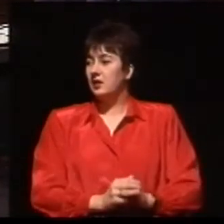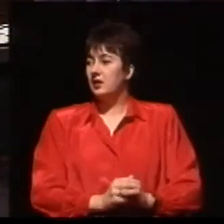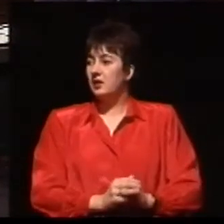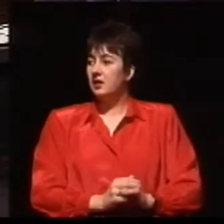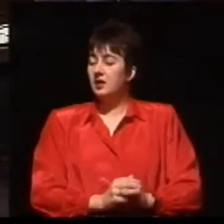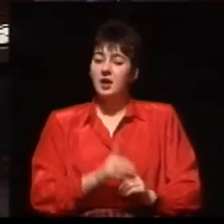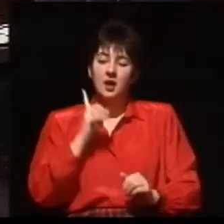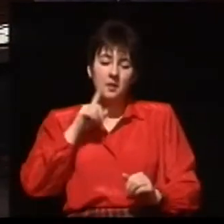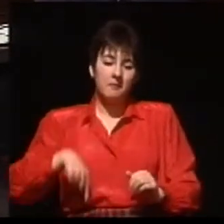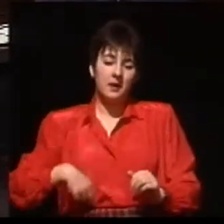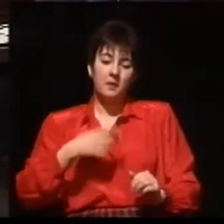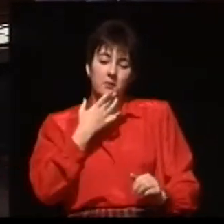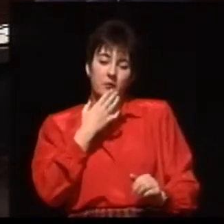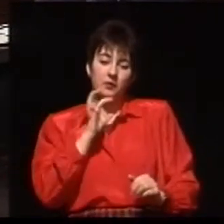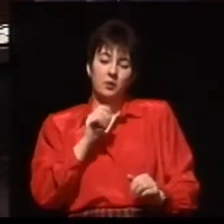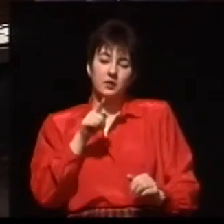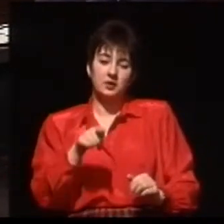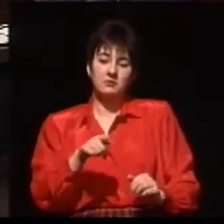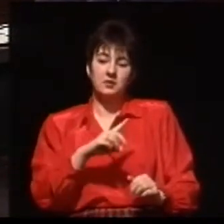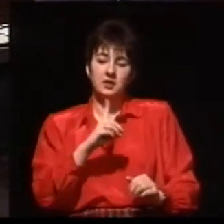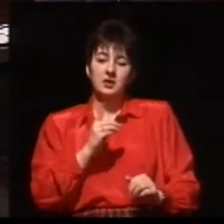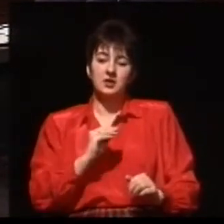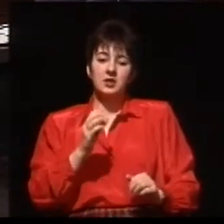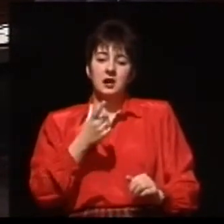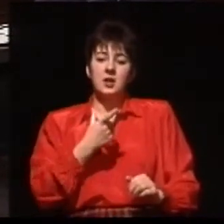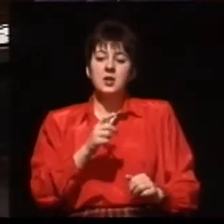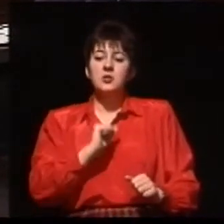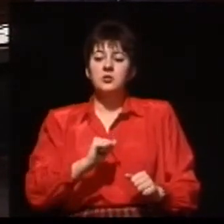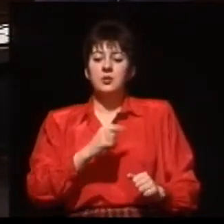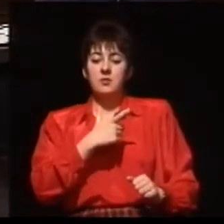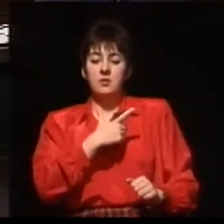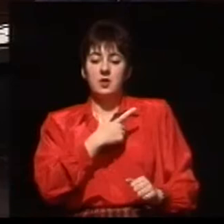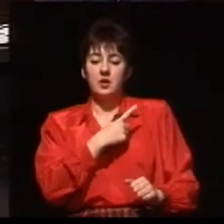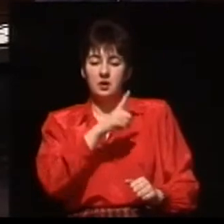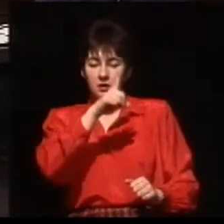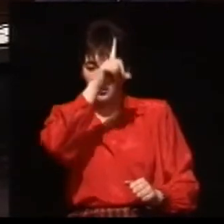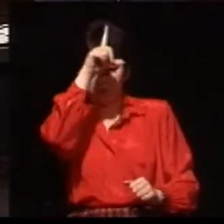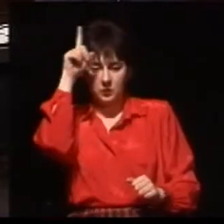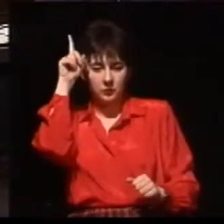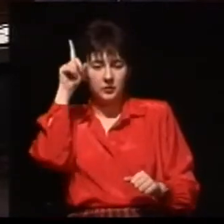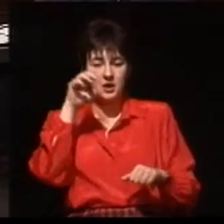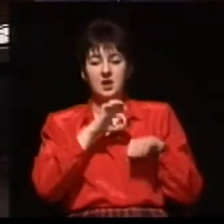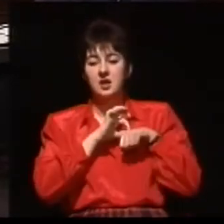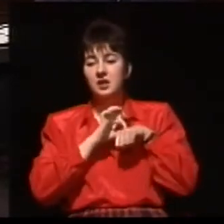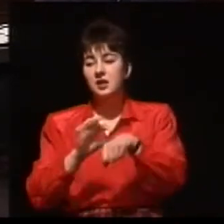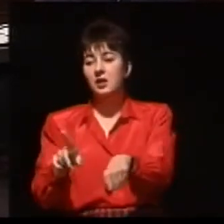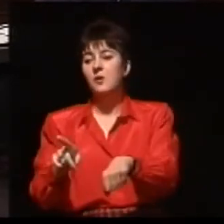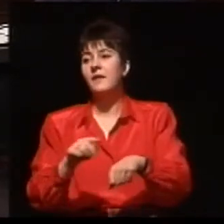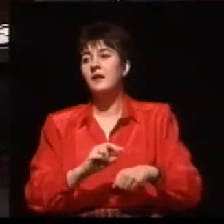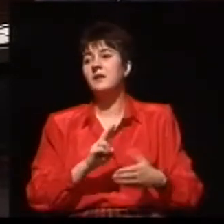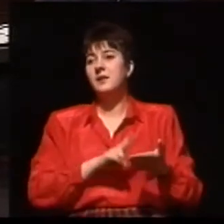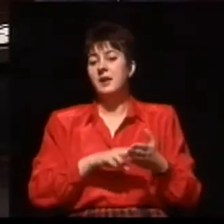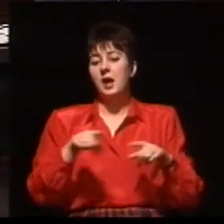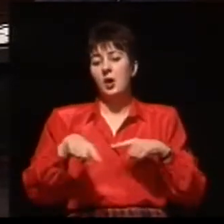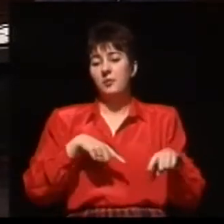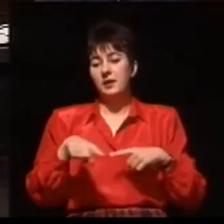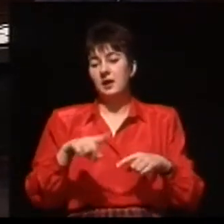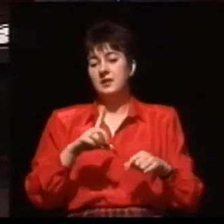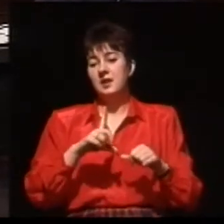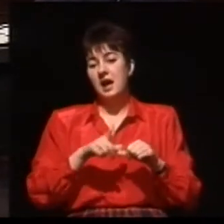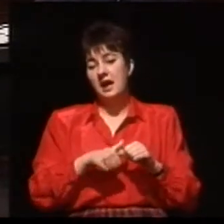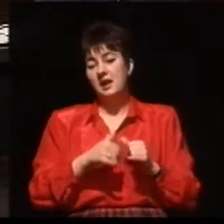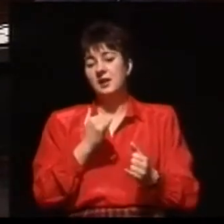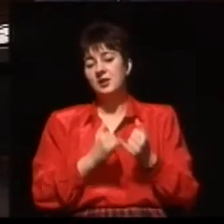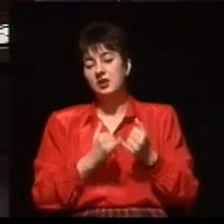tym, że są ludzie, którzy są kierowani na operację. Rozumiem. A jeżeli są tacy, którzy tych skierowań nie mają, a chcieliby się operacji